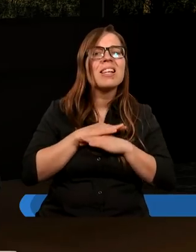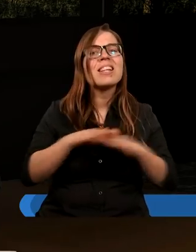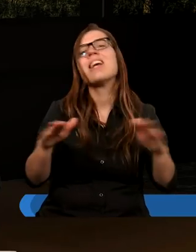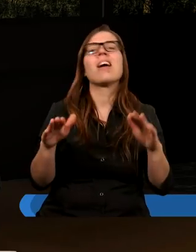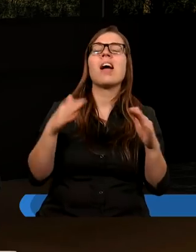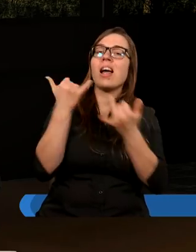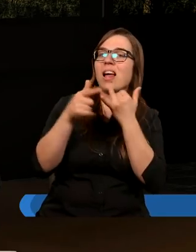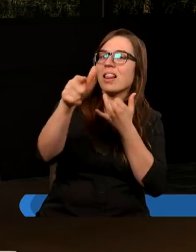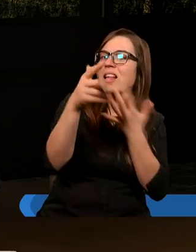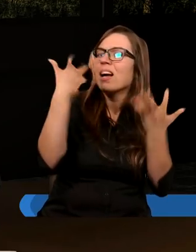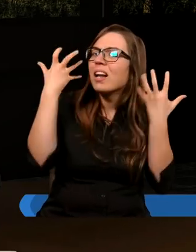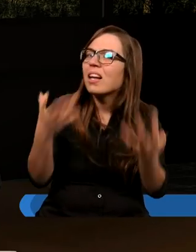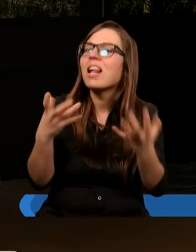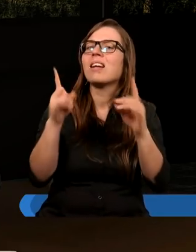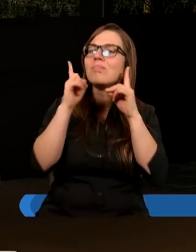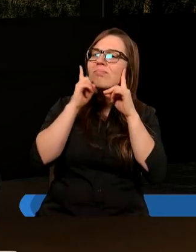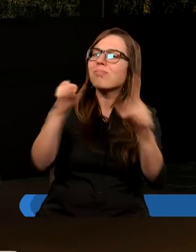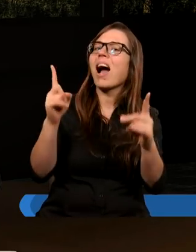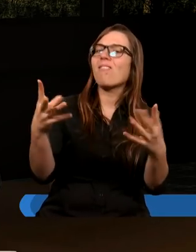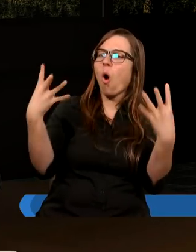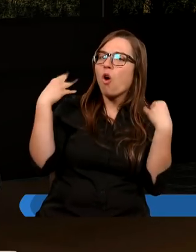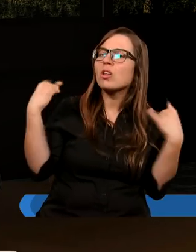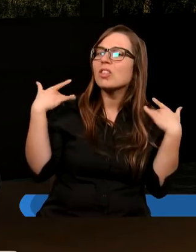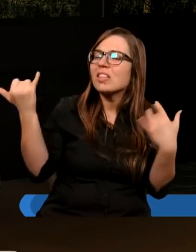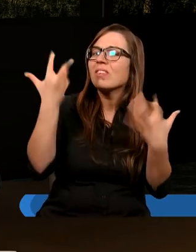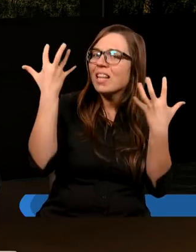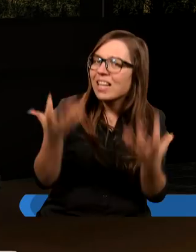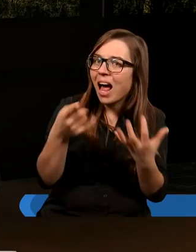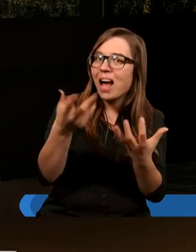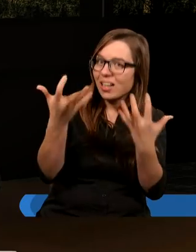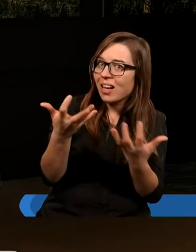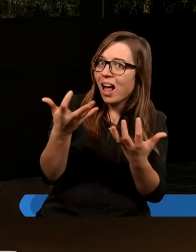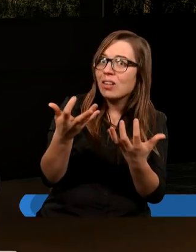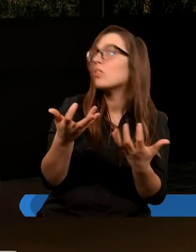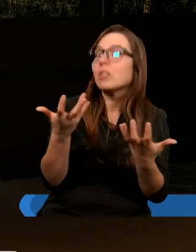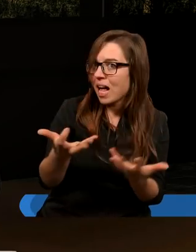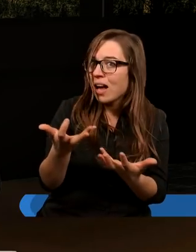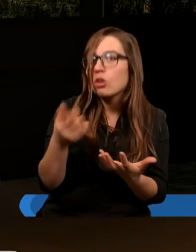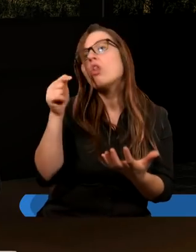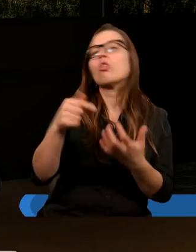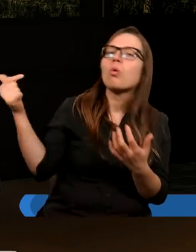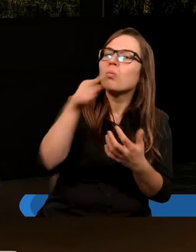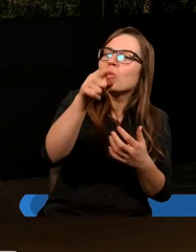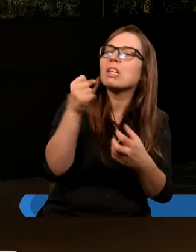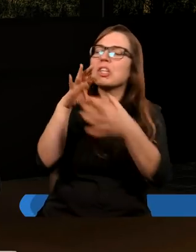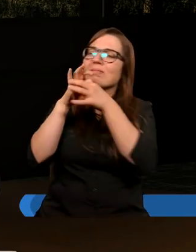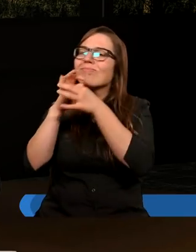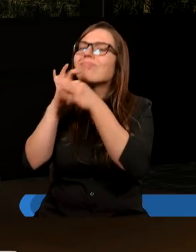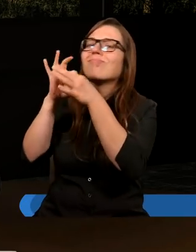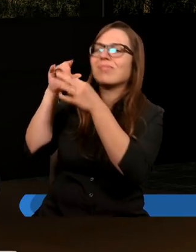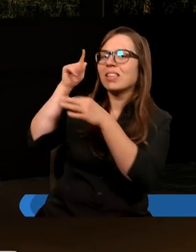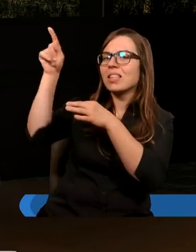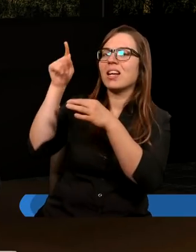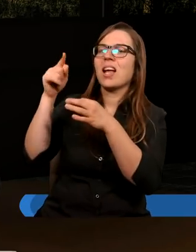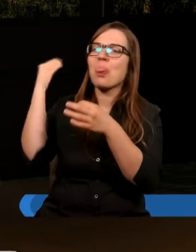trzymać się prawdy i być zjednoczeni, to musimy trzymać się tej